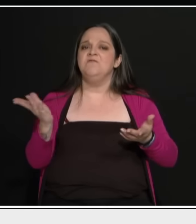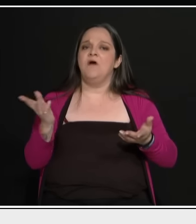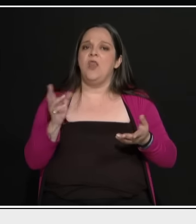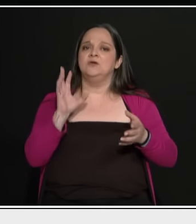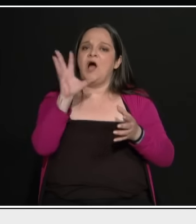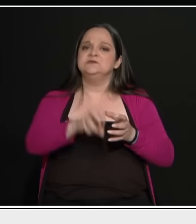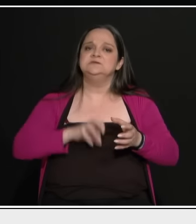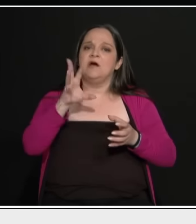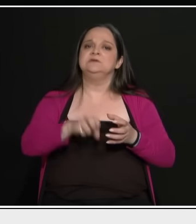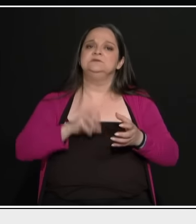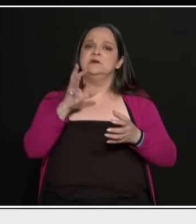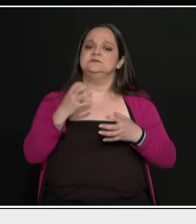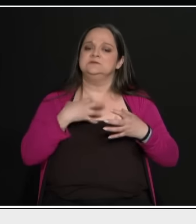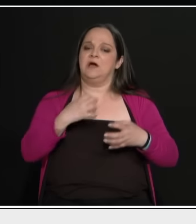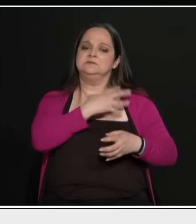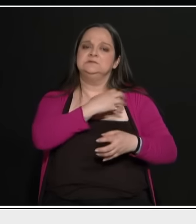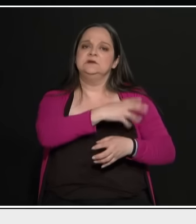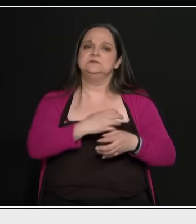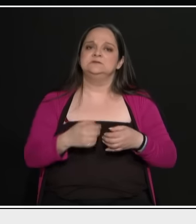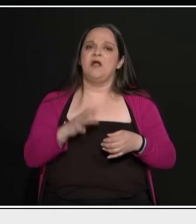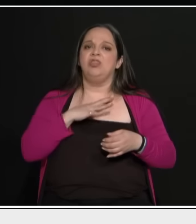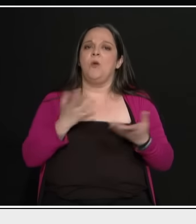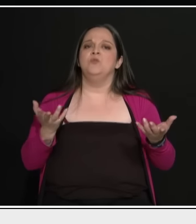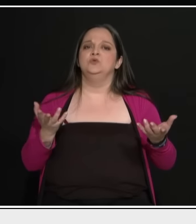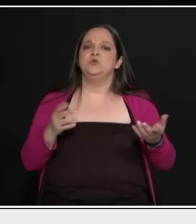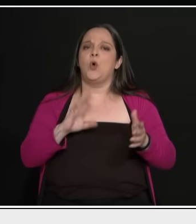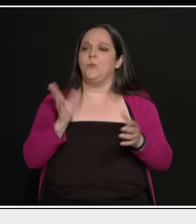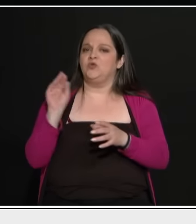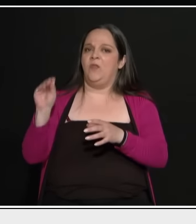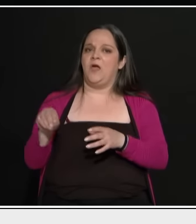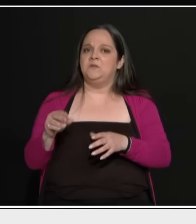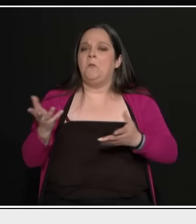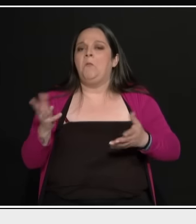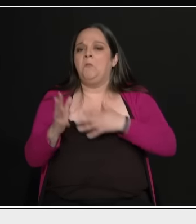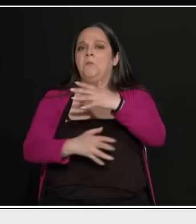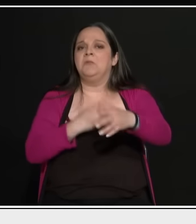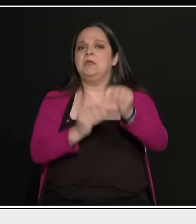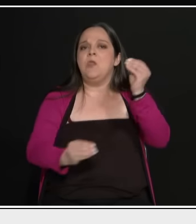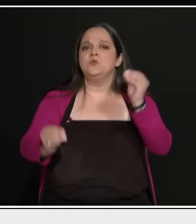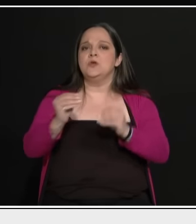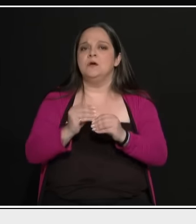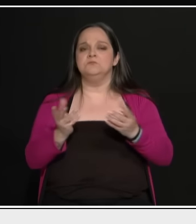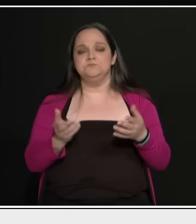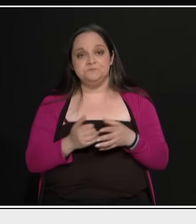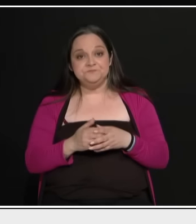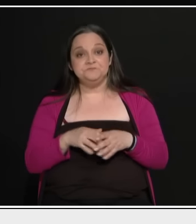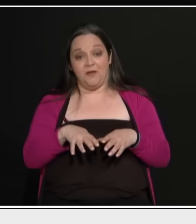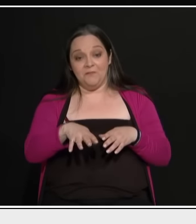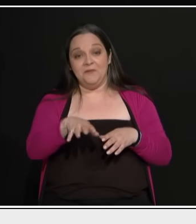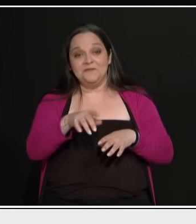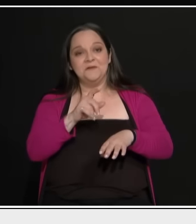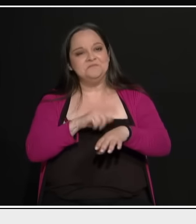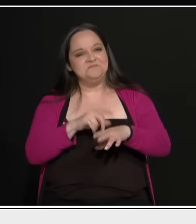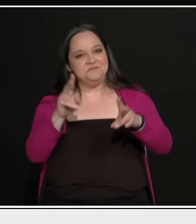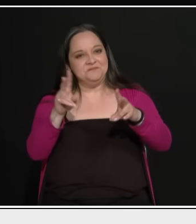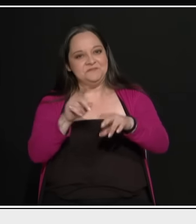όποιος και αν ασχοληθεί μαζί του δεν βρίσκει άκρη. Μάλιστα. Τώρα κύριε Πρόεδρε, βαδίζοντας προς το τέλος, σιγά σιγά αυτού